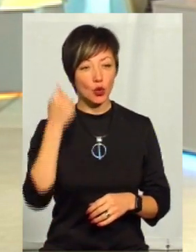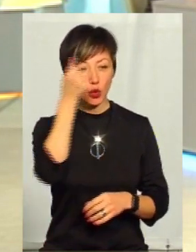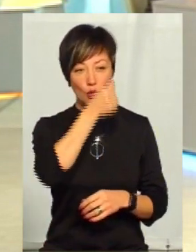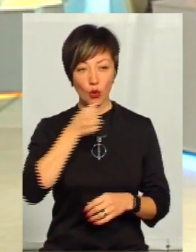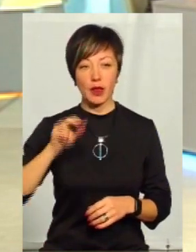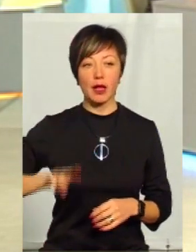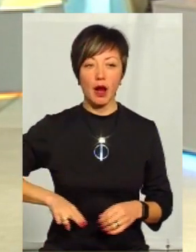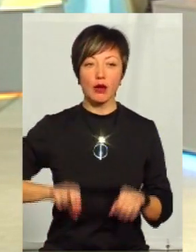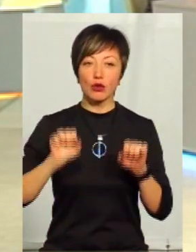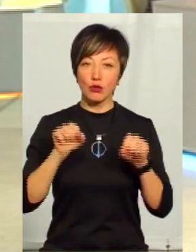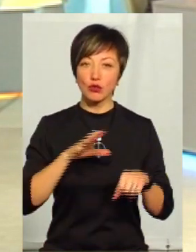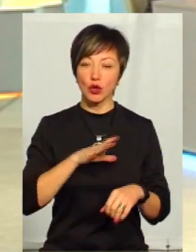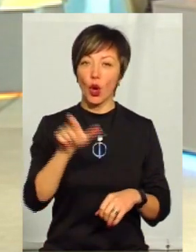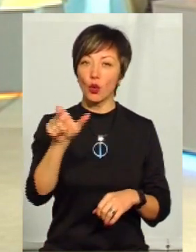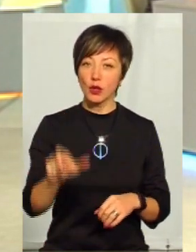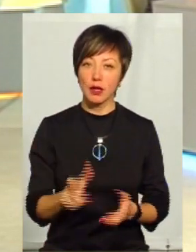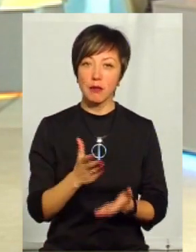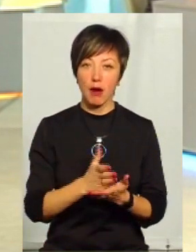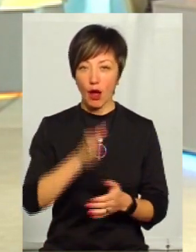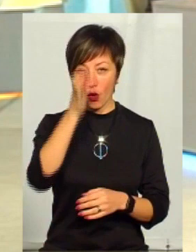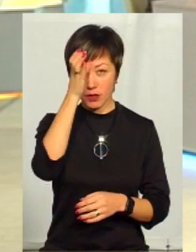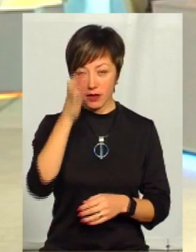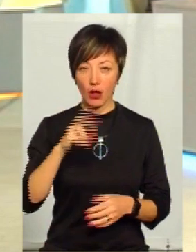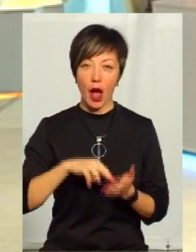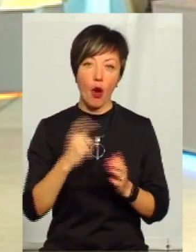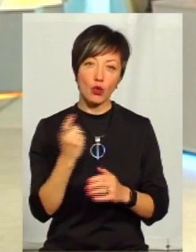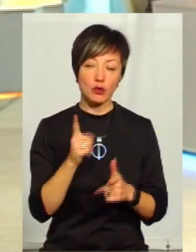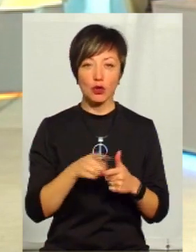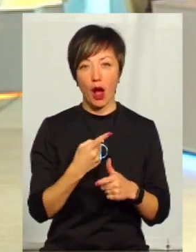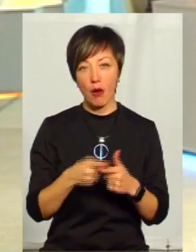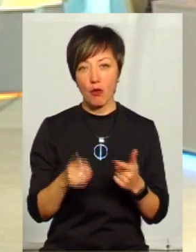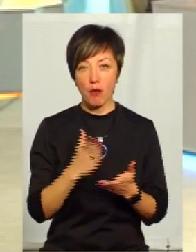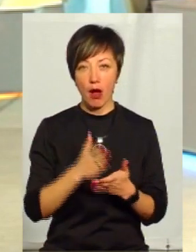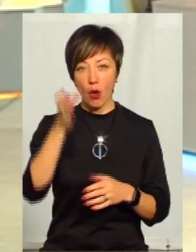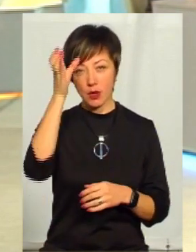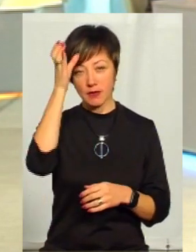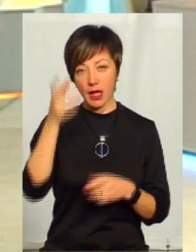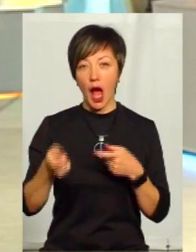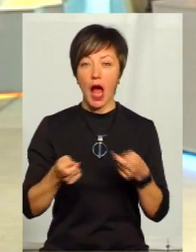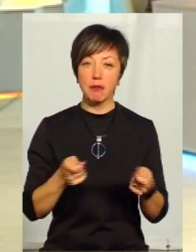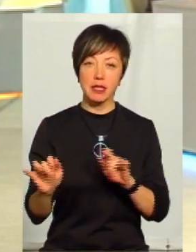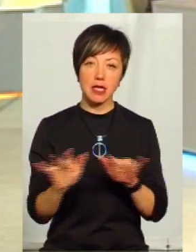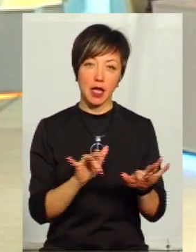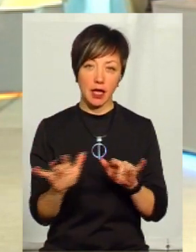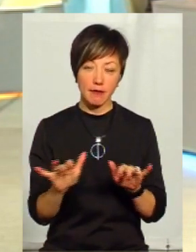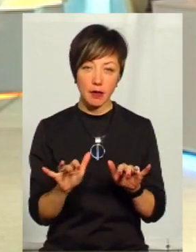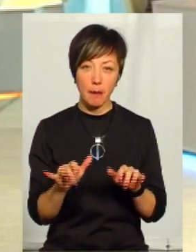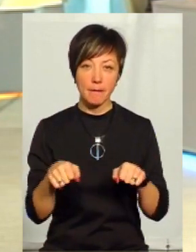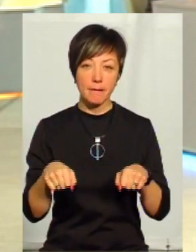директором може бути людина, яка має освіту економічну, або має освіту адміністративне